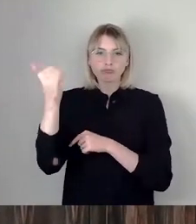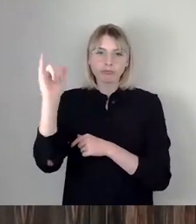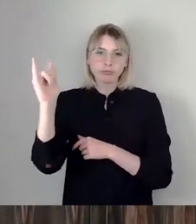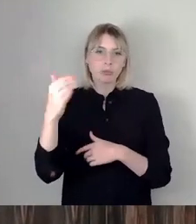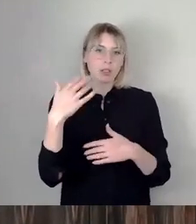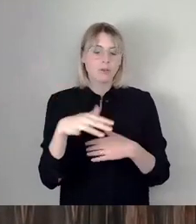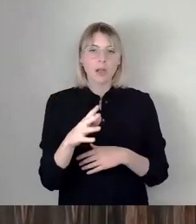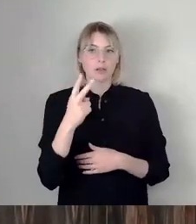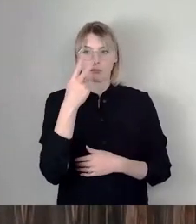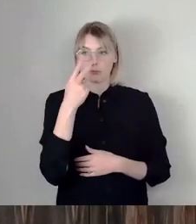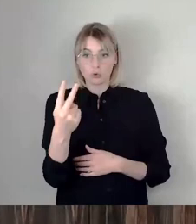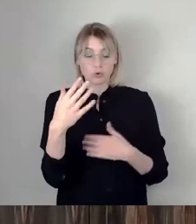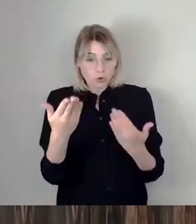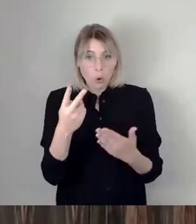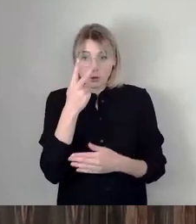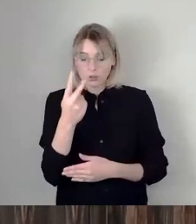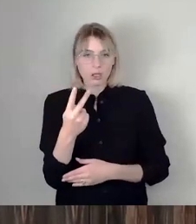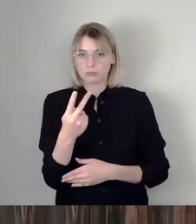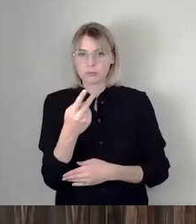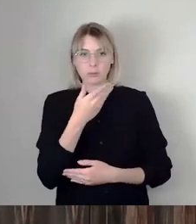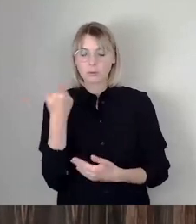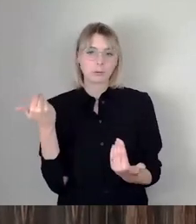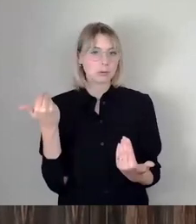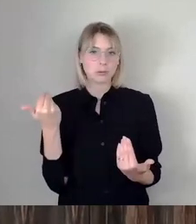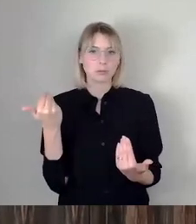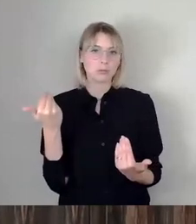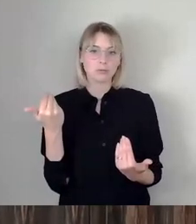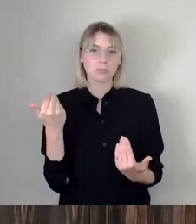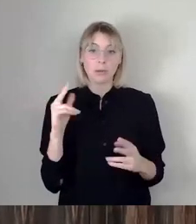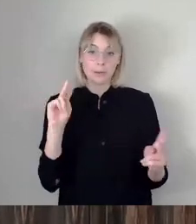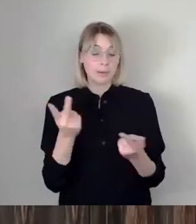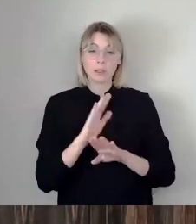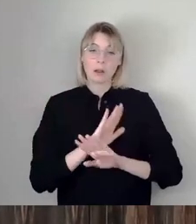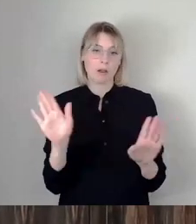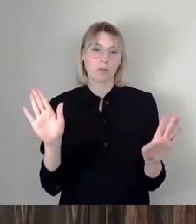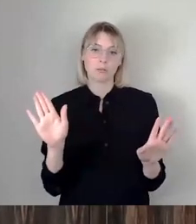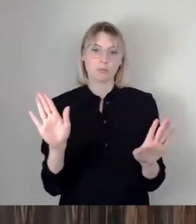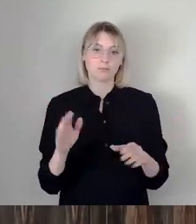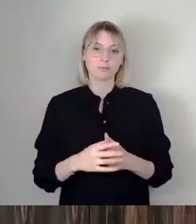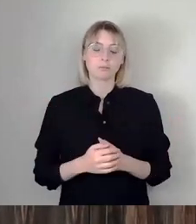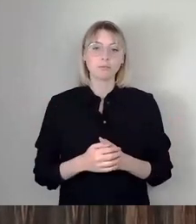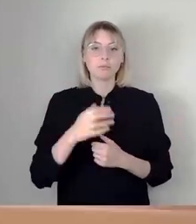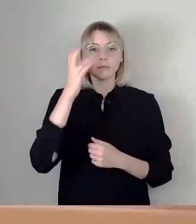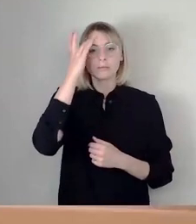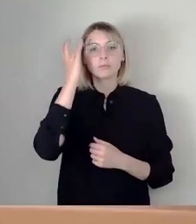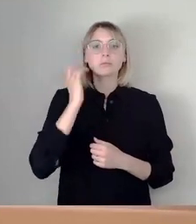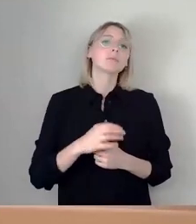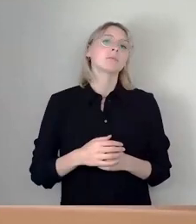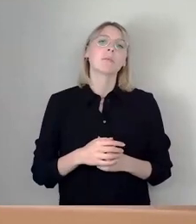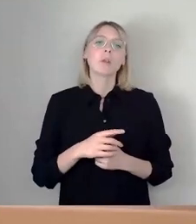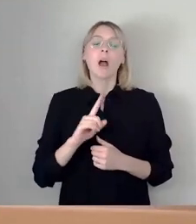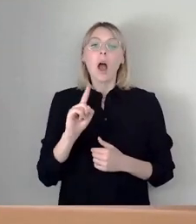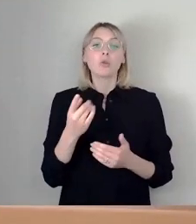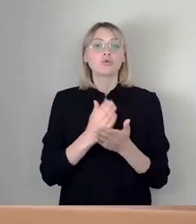sehen musste. Richtig, das hat... Entschuldigung, ich wollte Ihnen nicht ins Wort fallen. Also das ist mir auch immer aufgefallen, wenn ich im